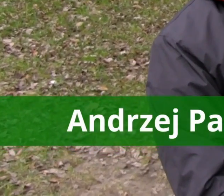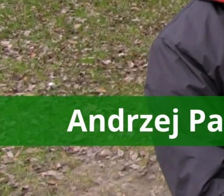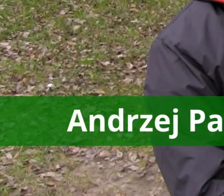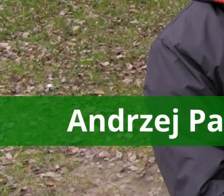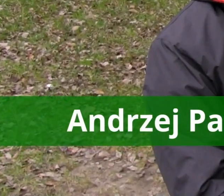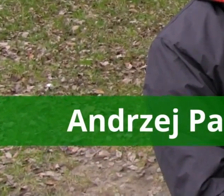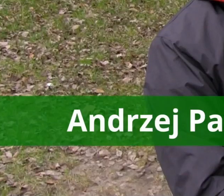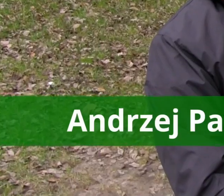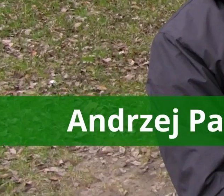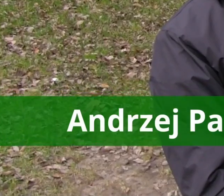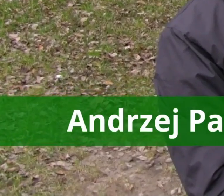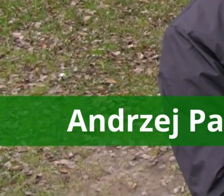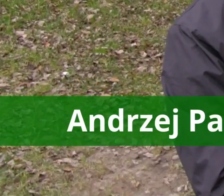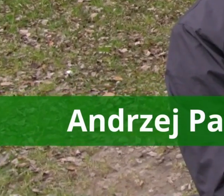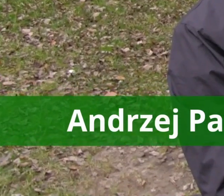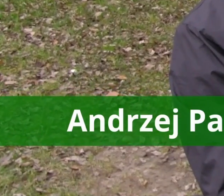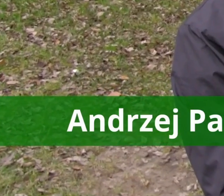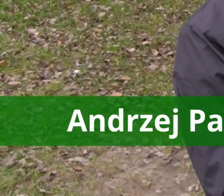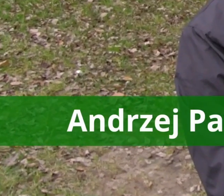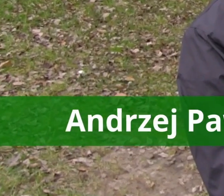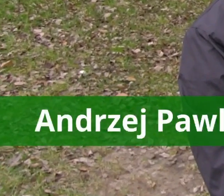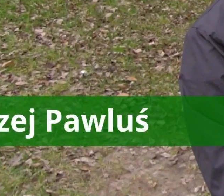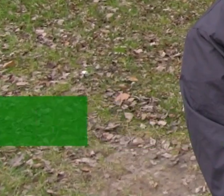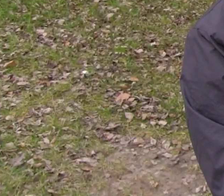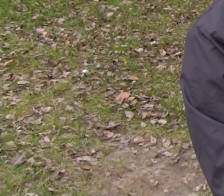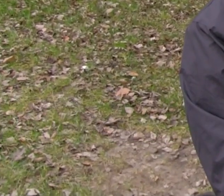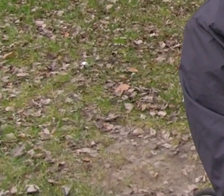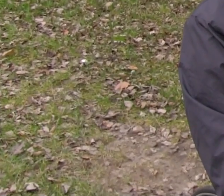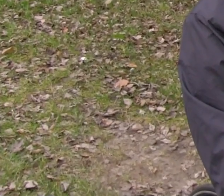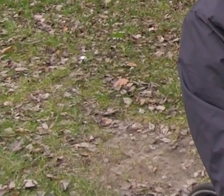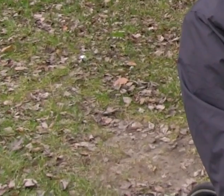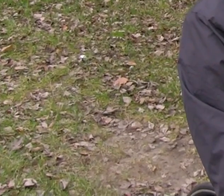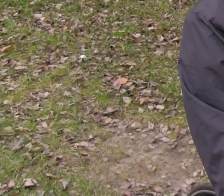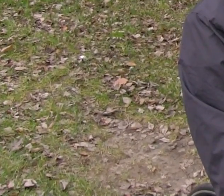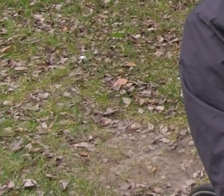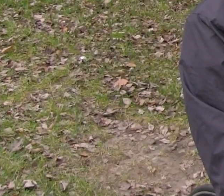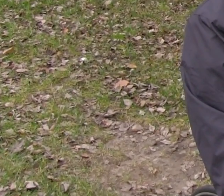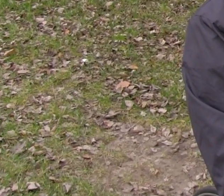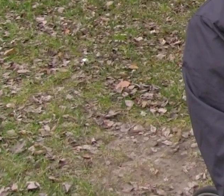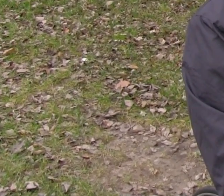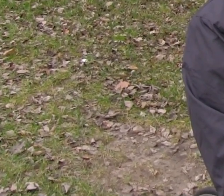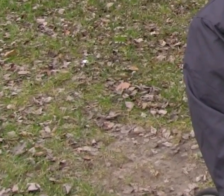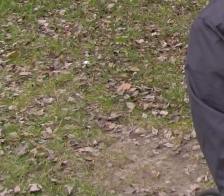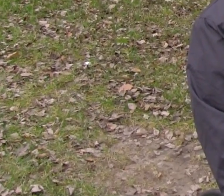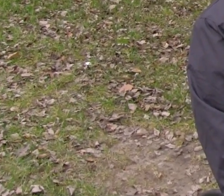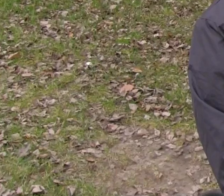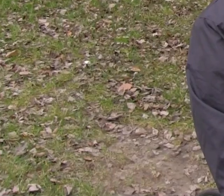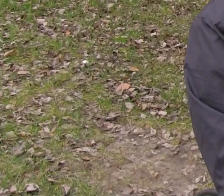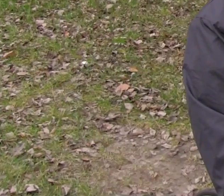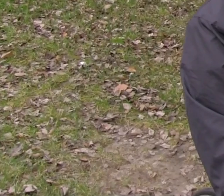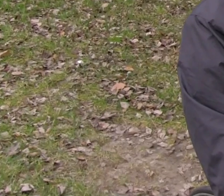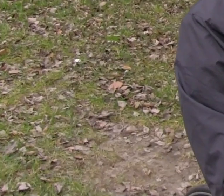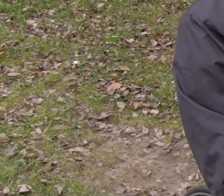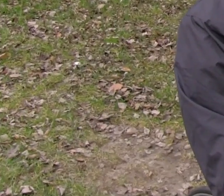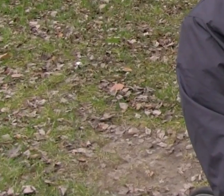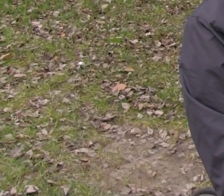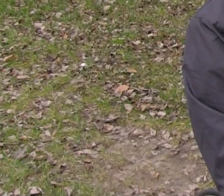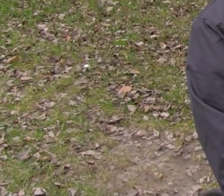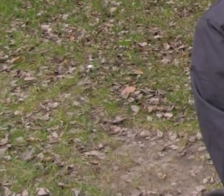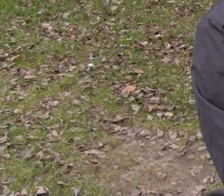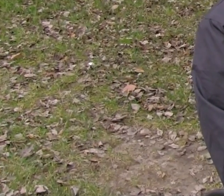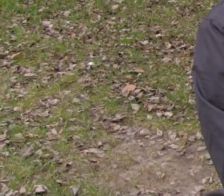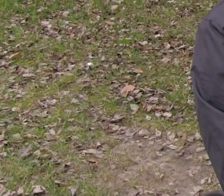kręgosłup w 2005 roku i od tego mojego nieszczęśliwego skoku zaczęła się